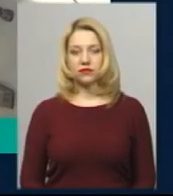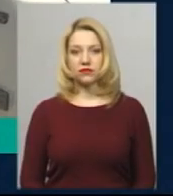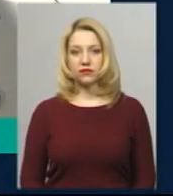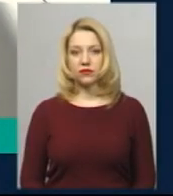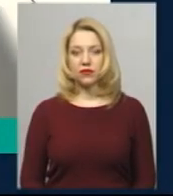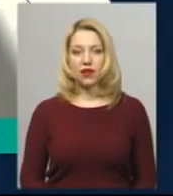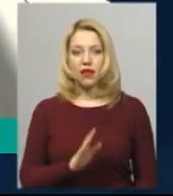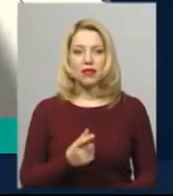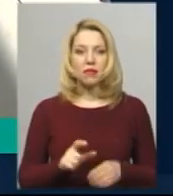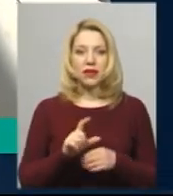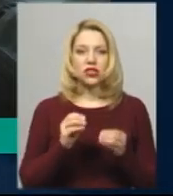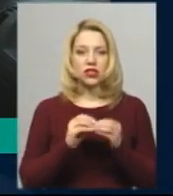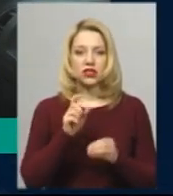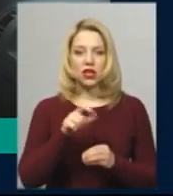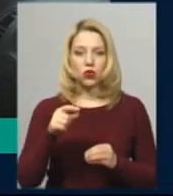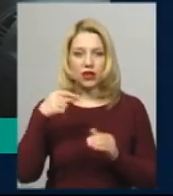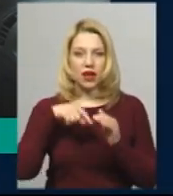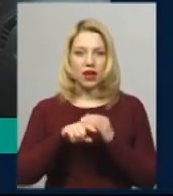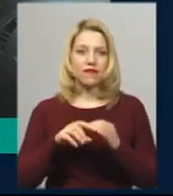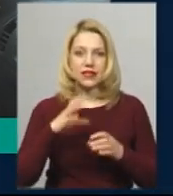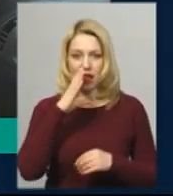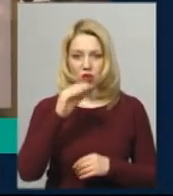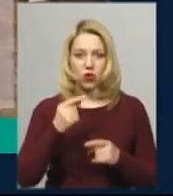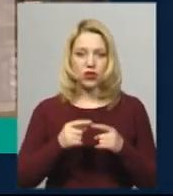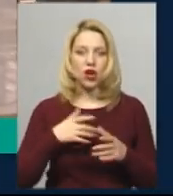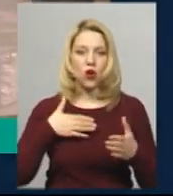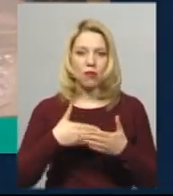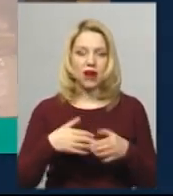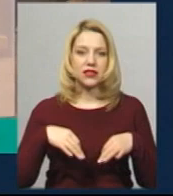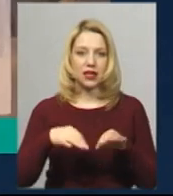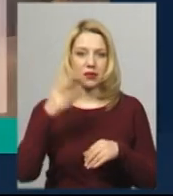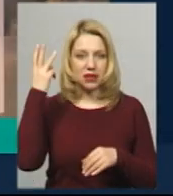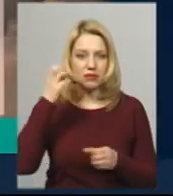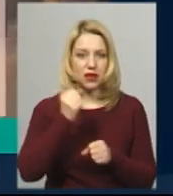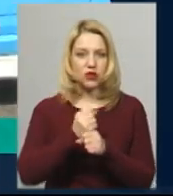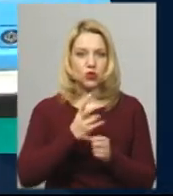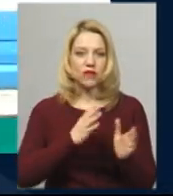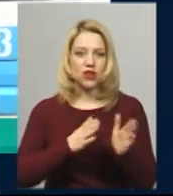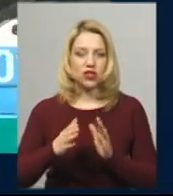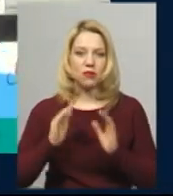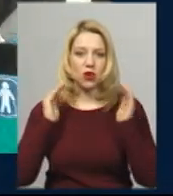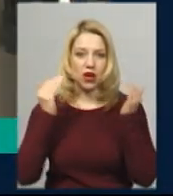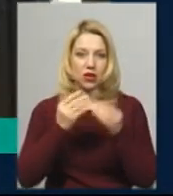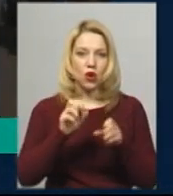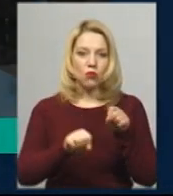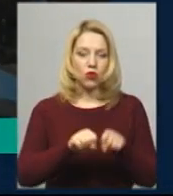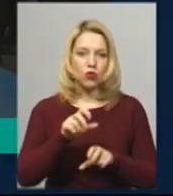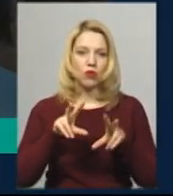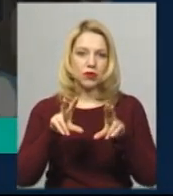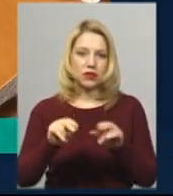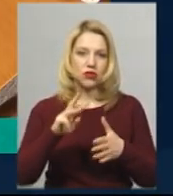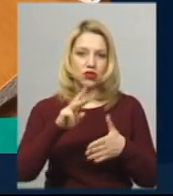Не більше 10 людей у салоні. Громадський транспорт Хмельницького працює у режимі карантину. Порушників обіцяють